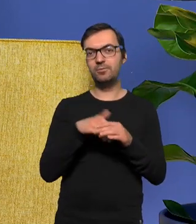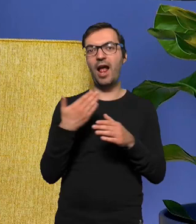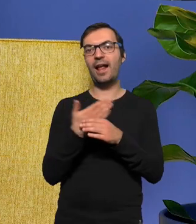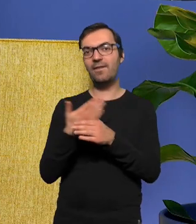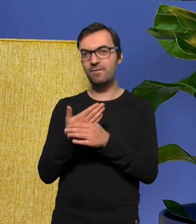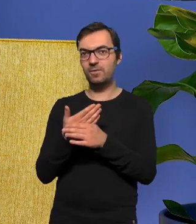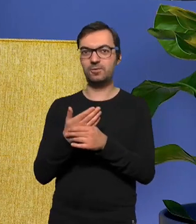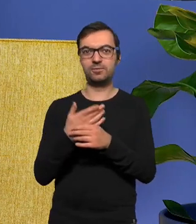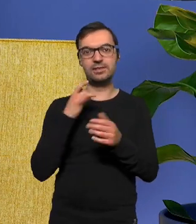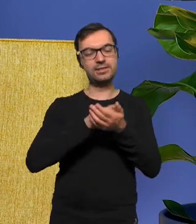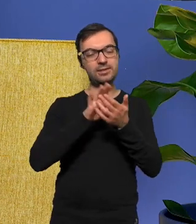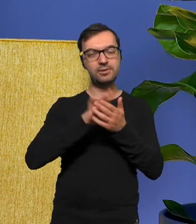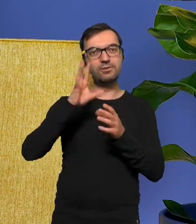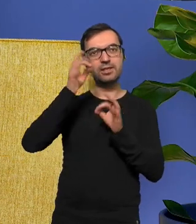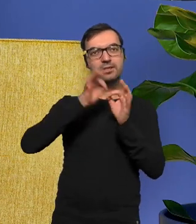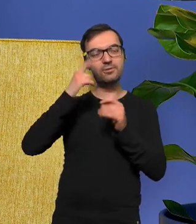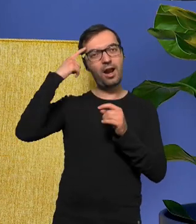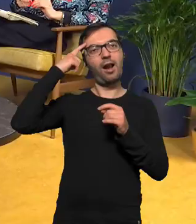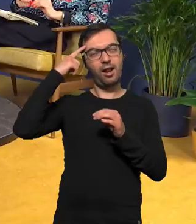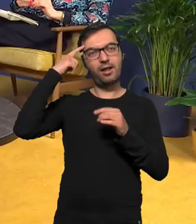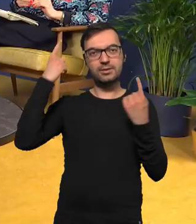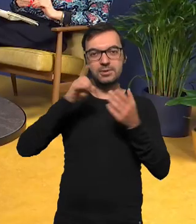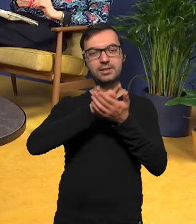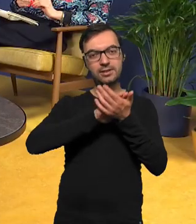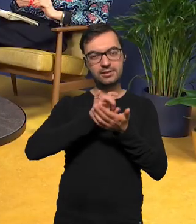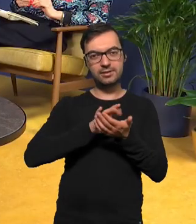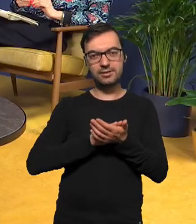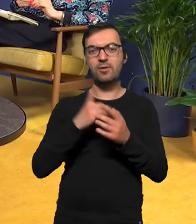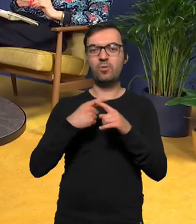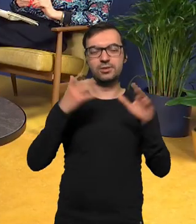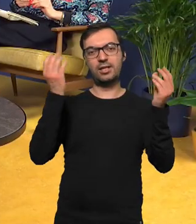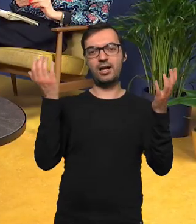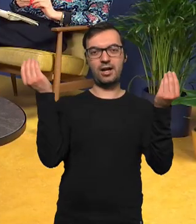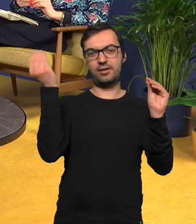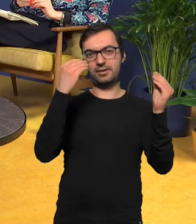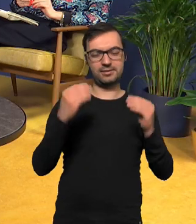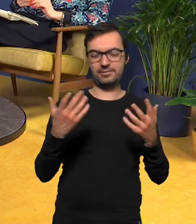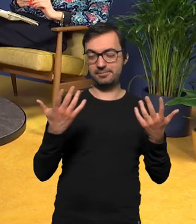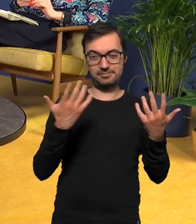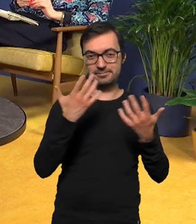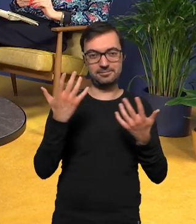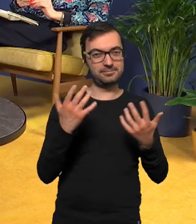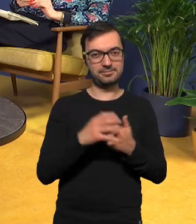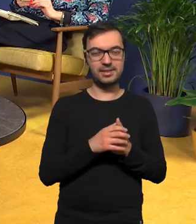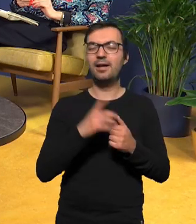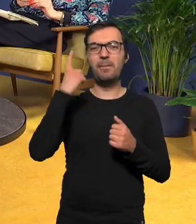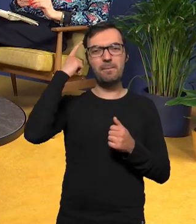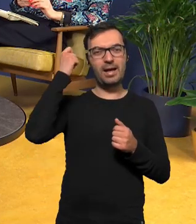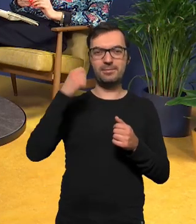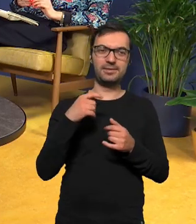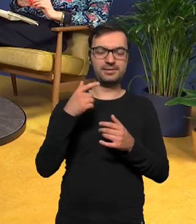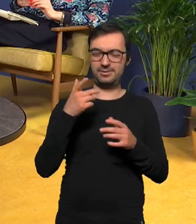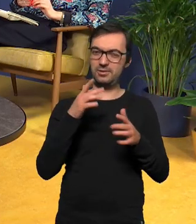rozpamiętuje te chwile takie i jeszcze je okrasza jakąś taką wiesz pamięć jest